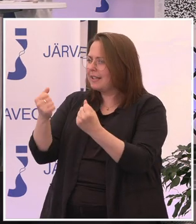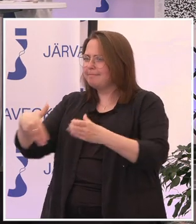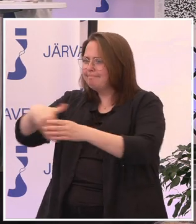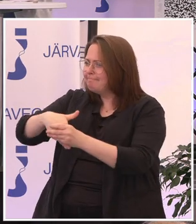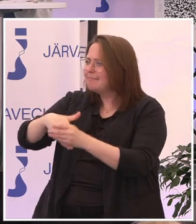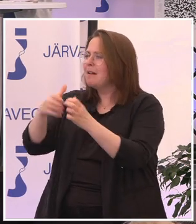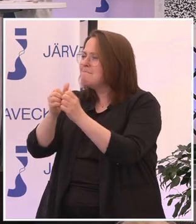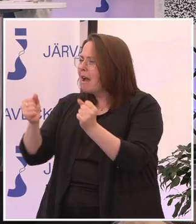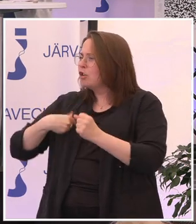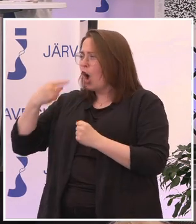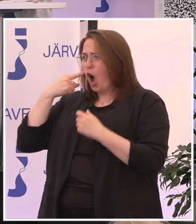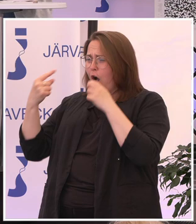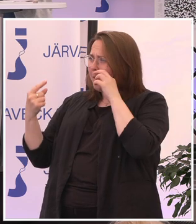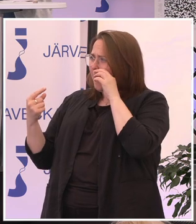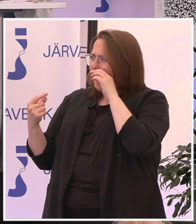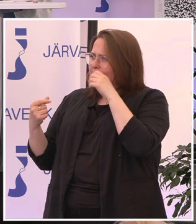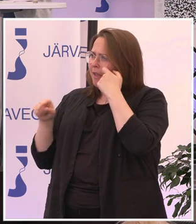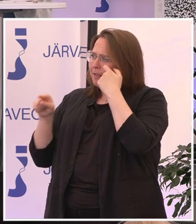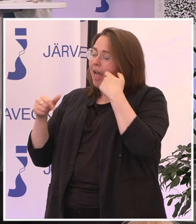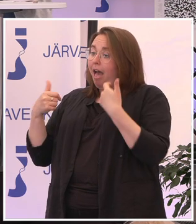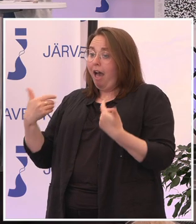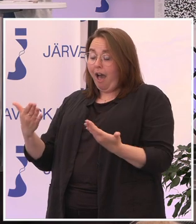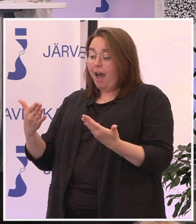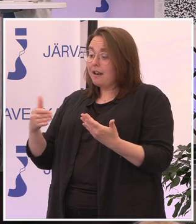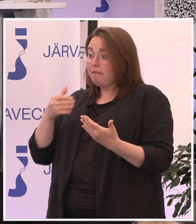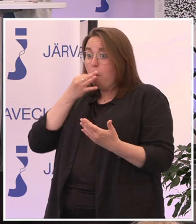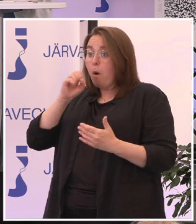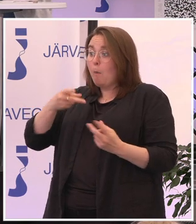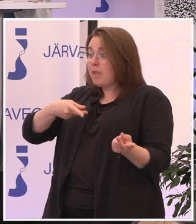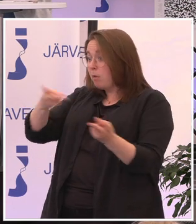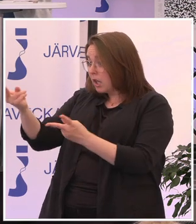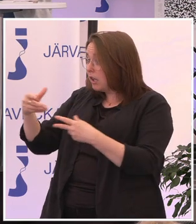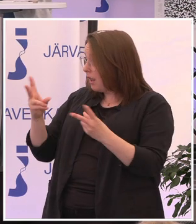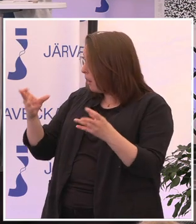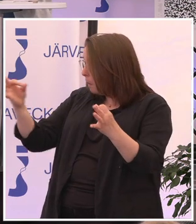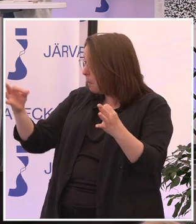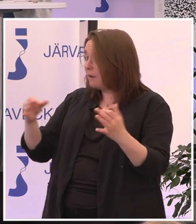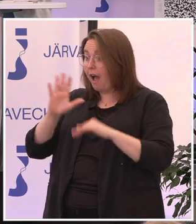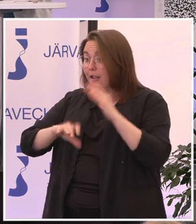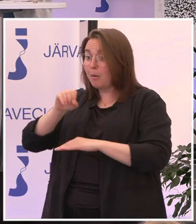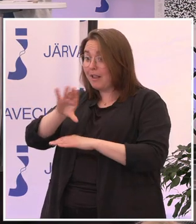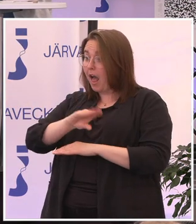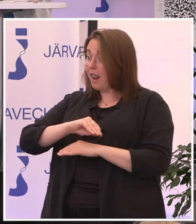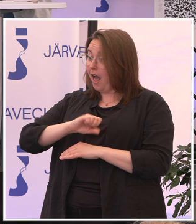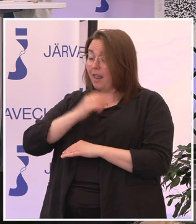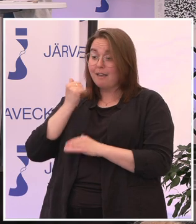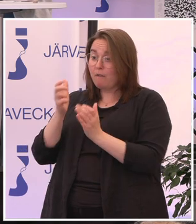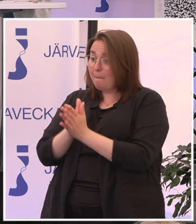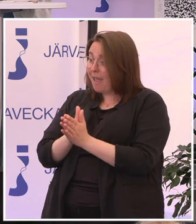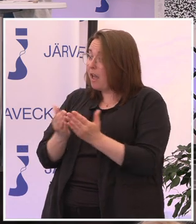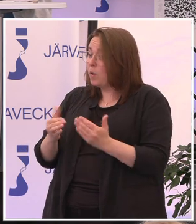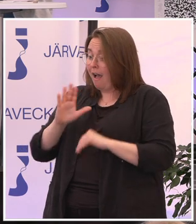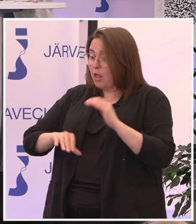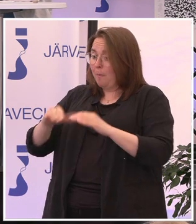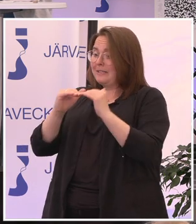det jag hör är att det här är ju också i allra högsta grad en fråga om demokrati, eller hur? Alltså det här handlar väl framförallt om någonstans